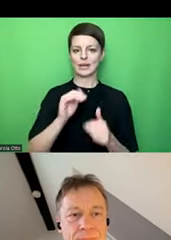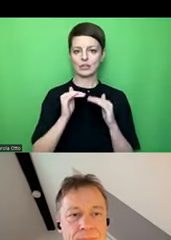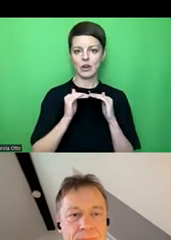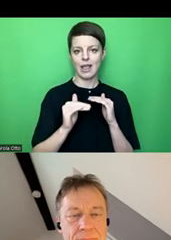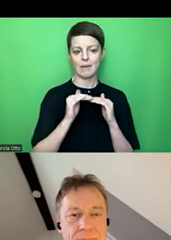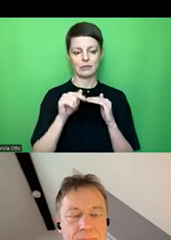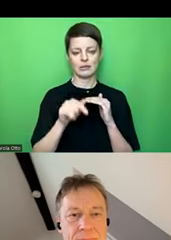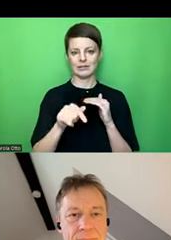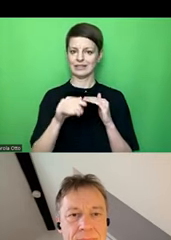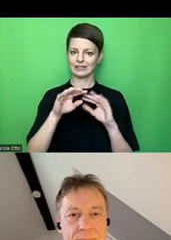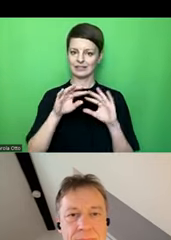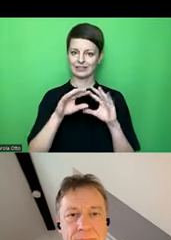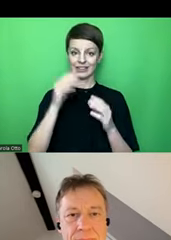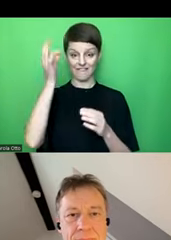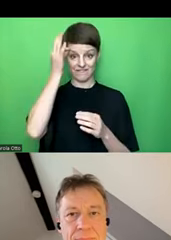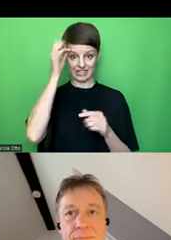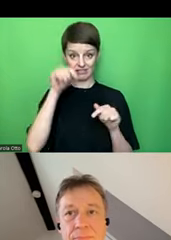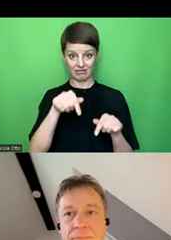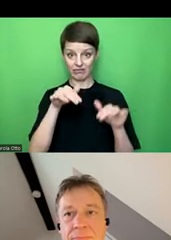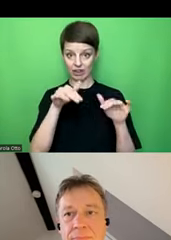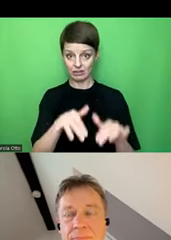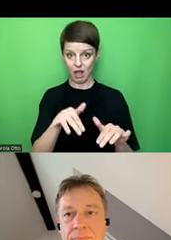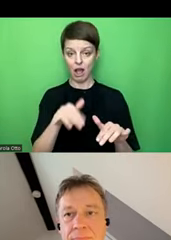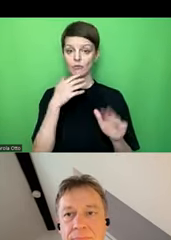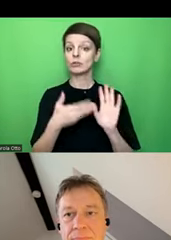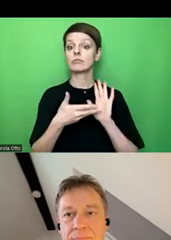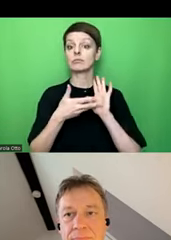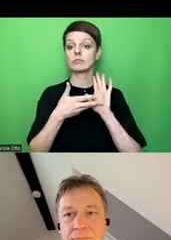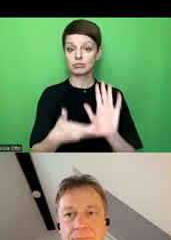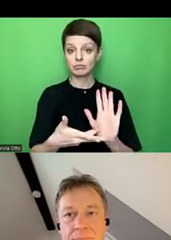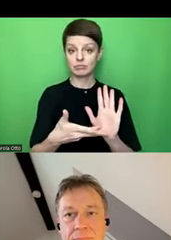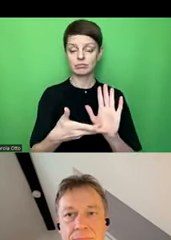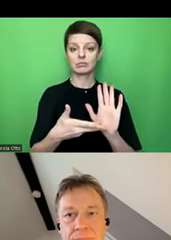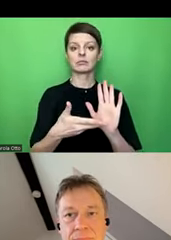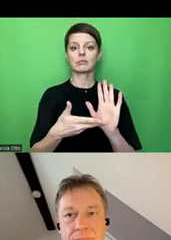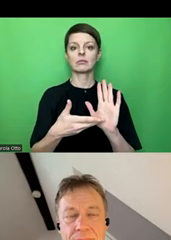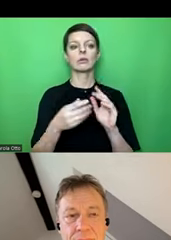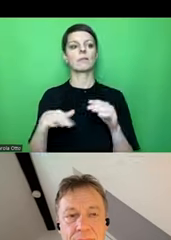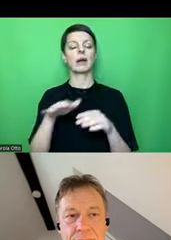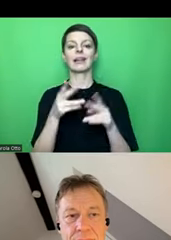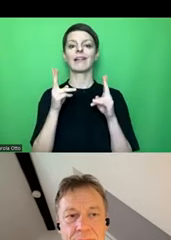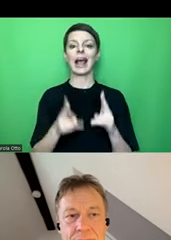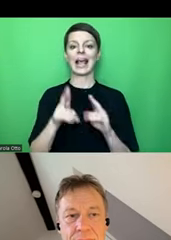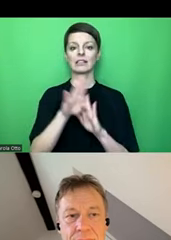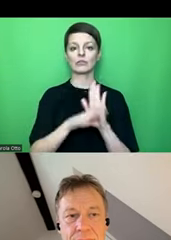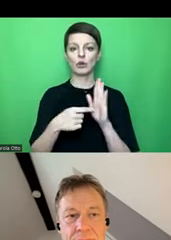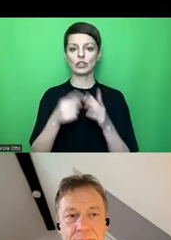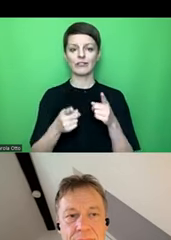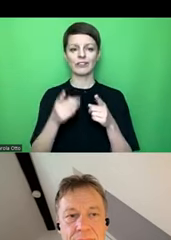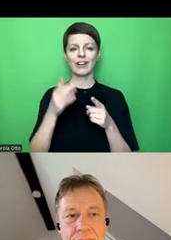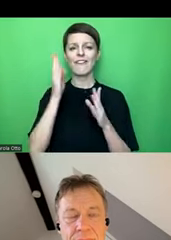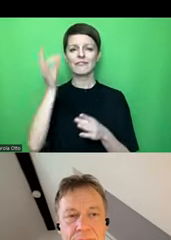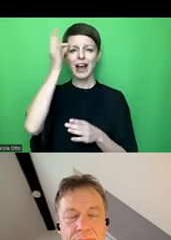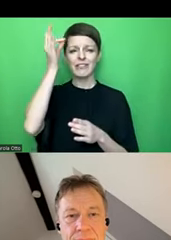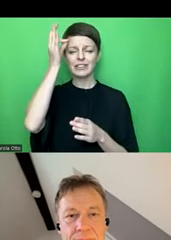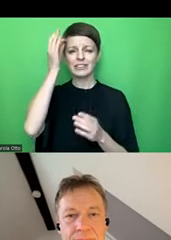eben dieses gesammelte Wissen einerseits zur Verfügung stellen, damit auf dem Bereich der Rechtsvorschriften mehr Fachwissen reinkommt